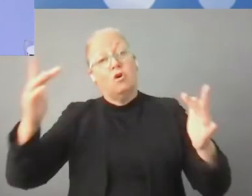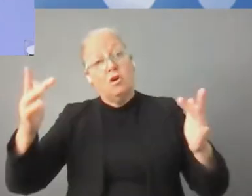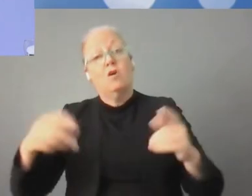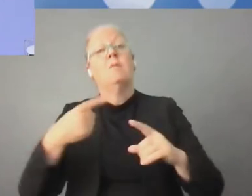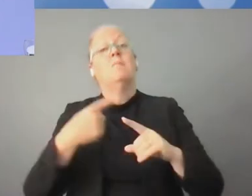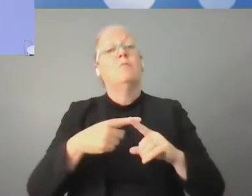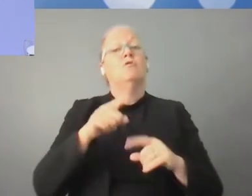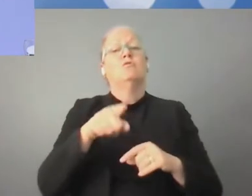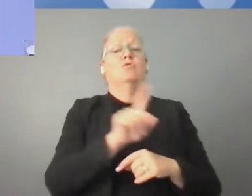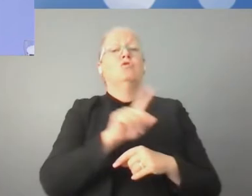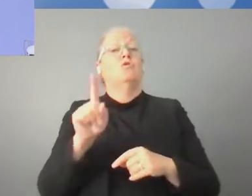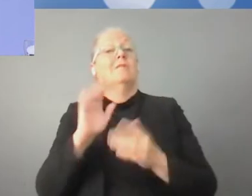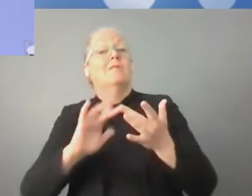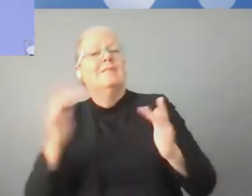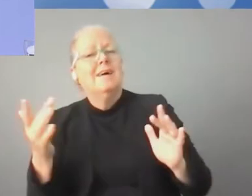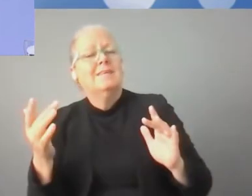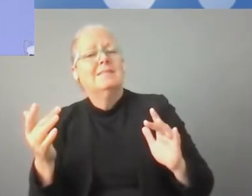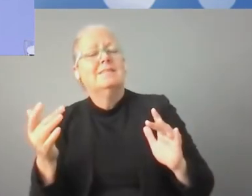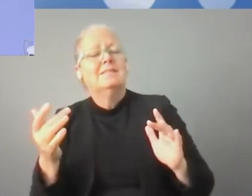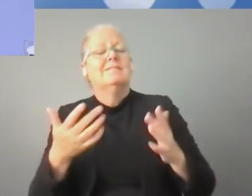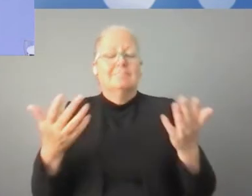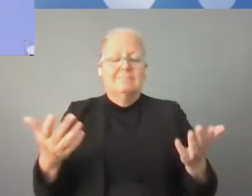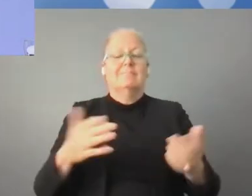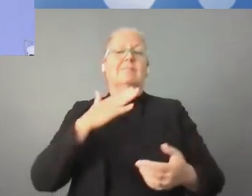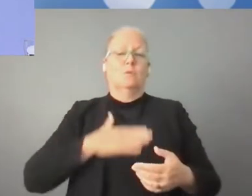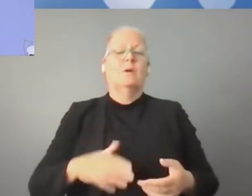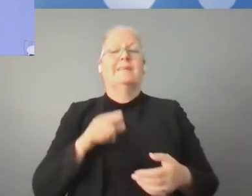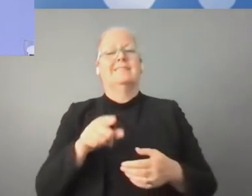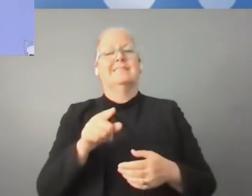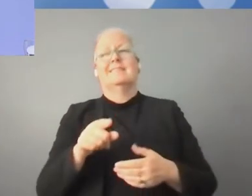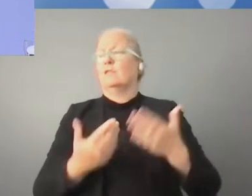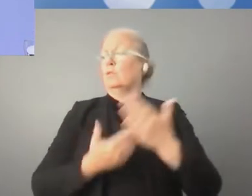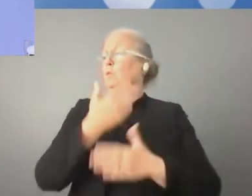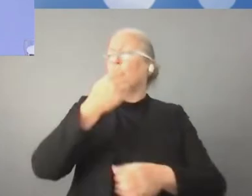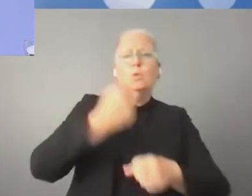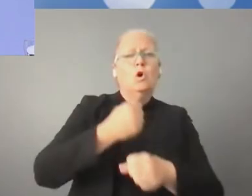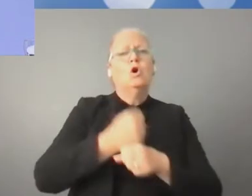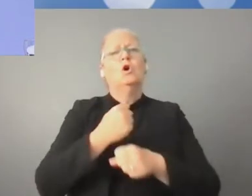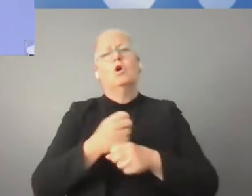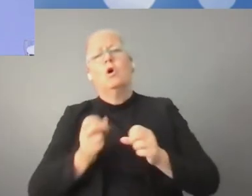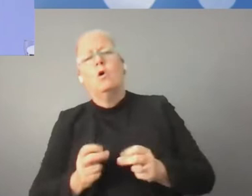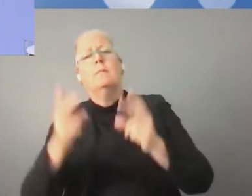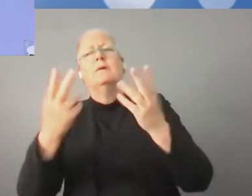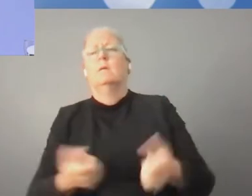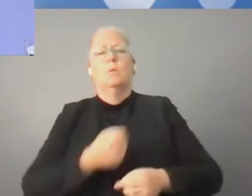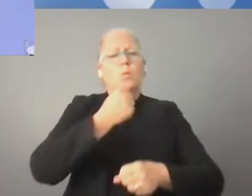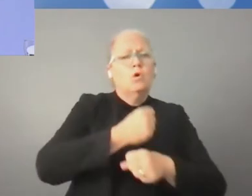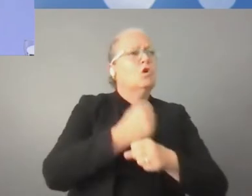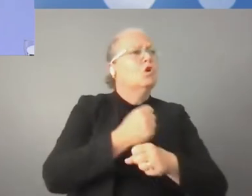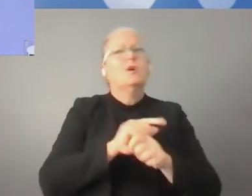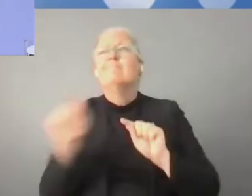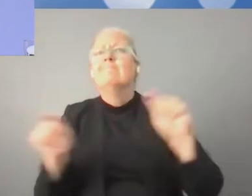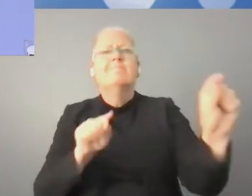wszyscy ludzie mogli liczyć na szacunek online, podobnie jak offline. Wiemy o tym, że w